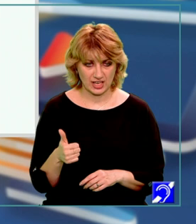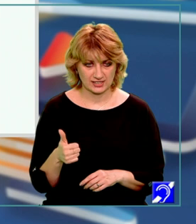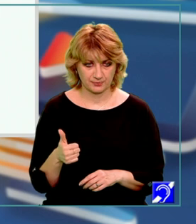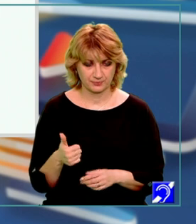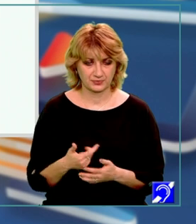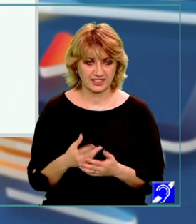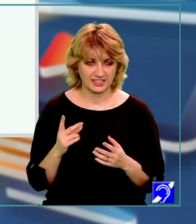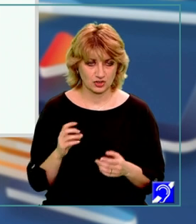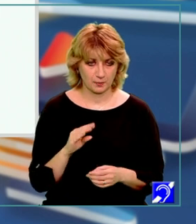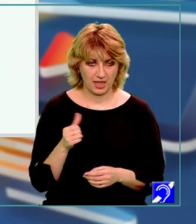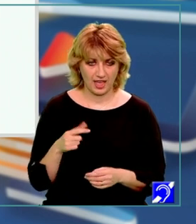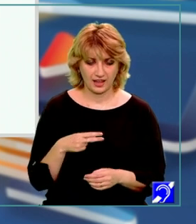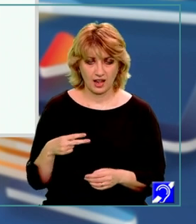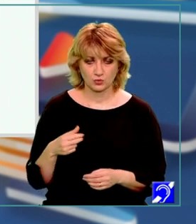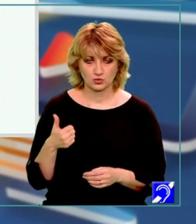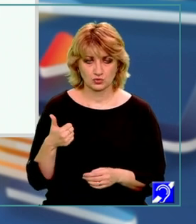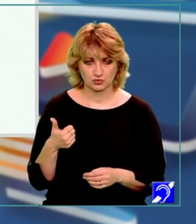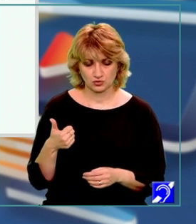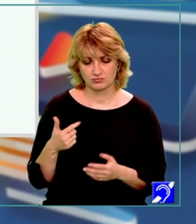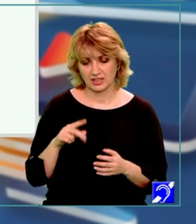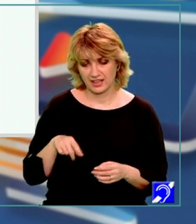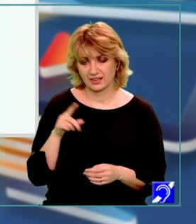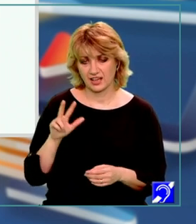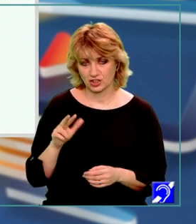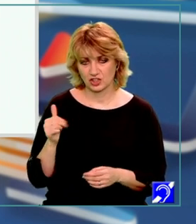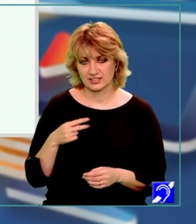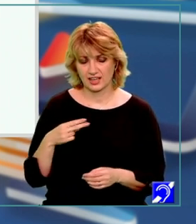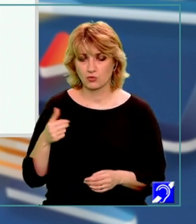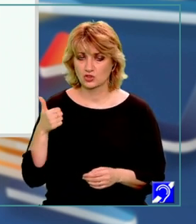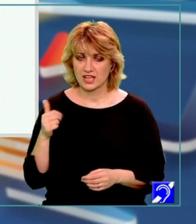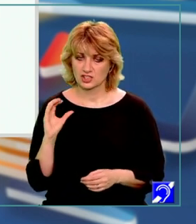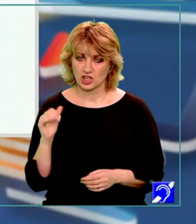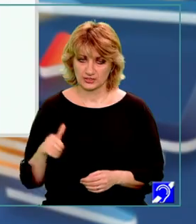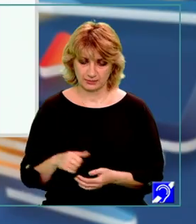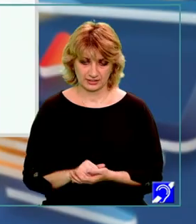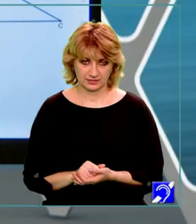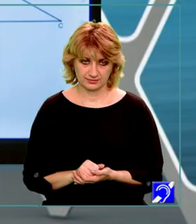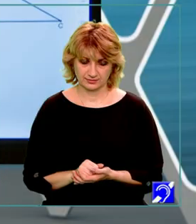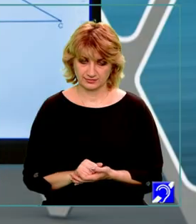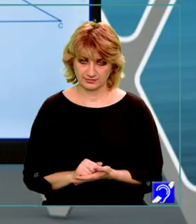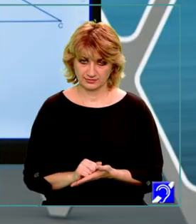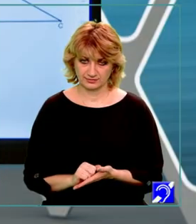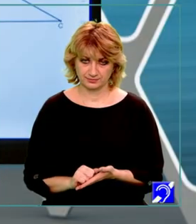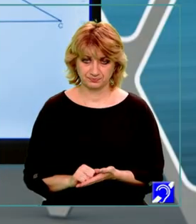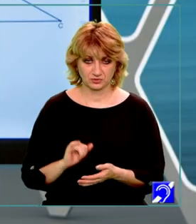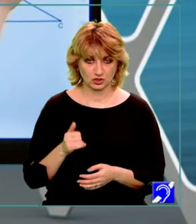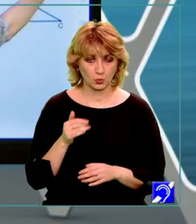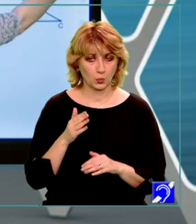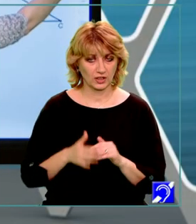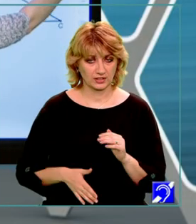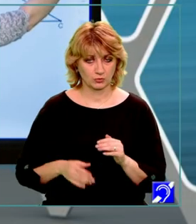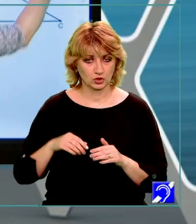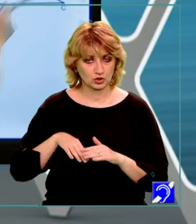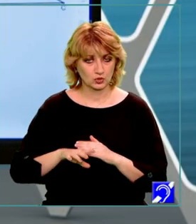deci BA egal radical din 36 care este egal cu 6 centimetri și ultimul subpunkt